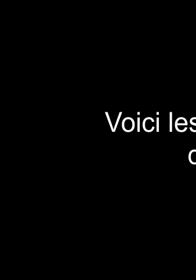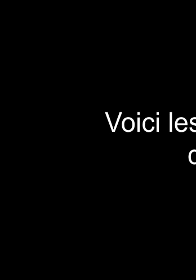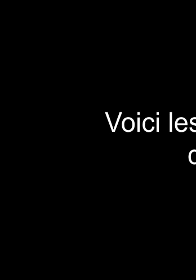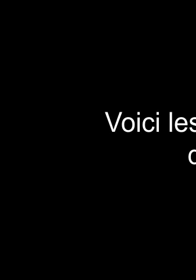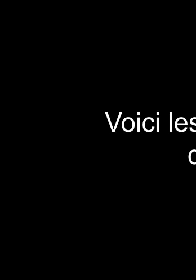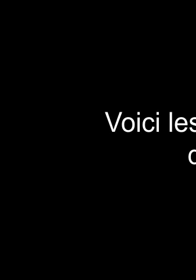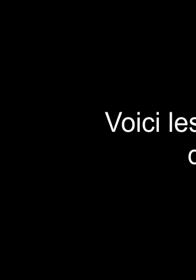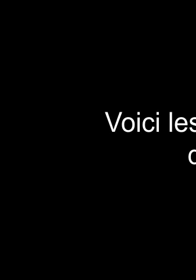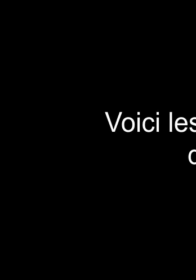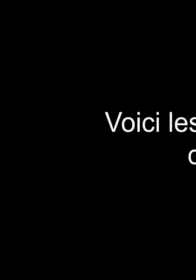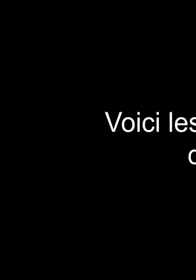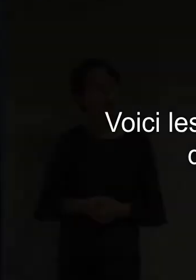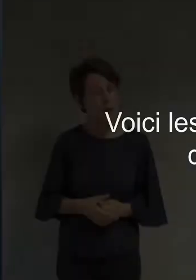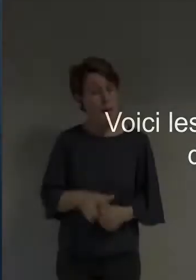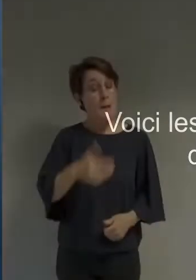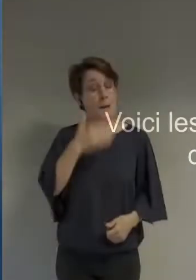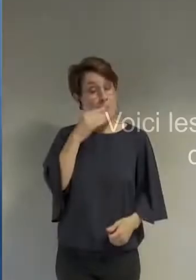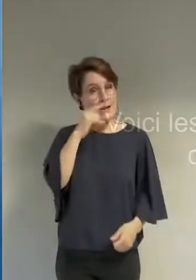Chers collègues,